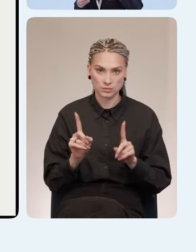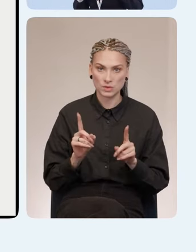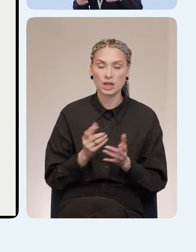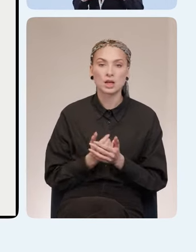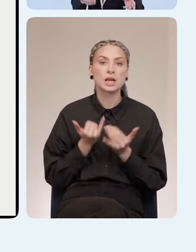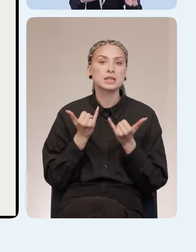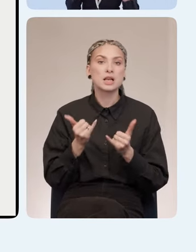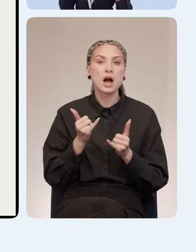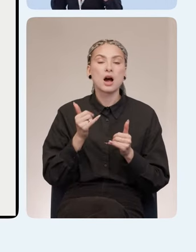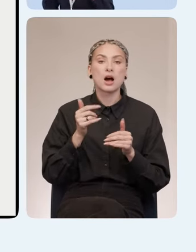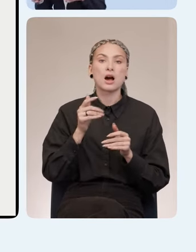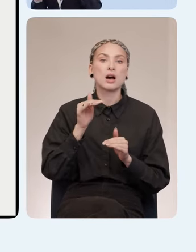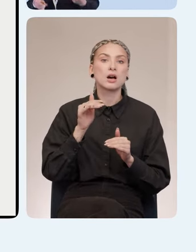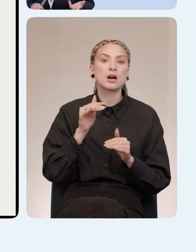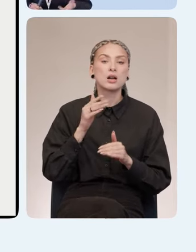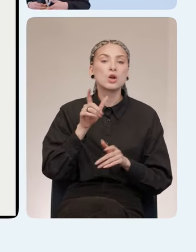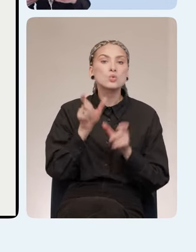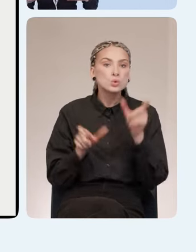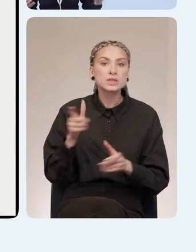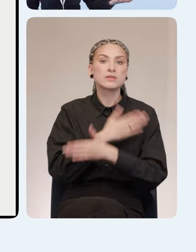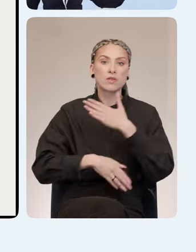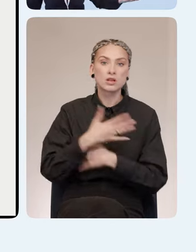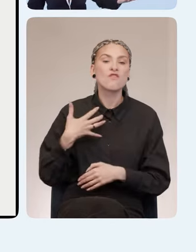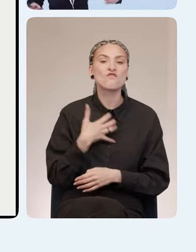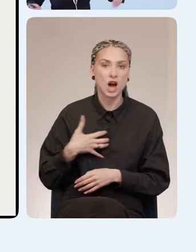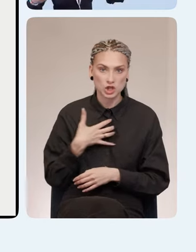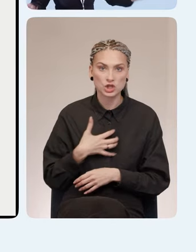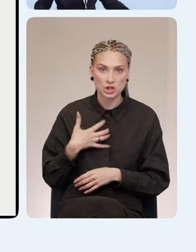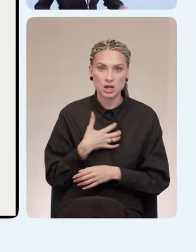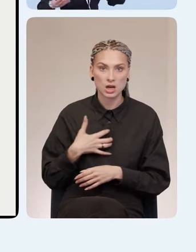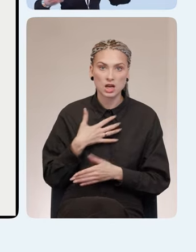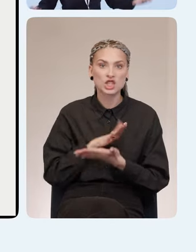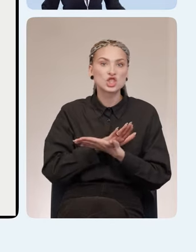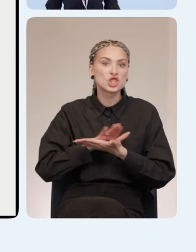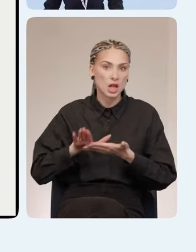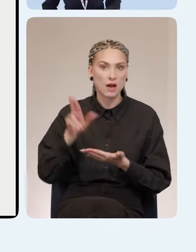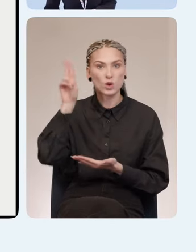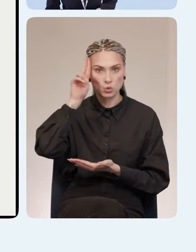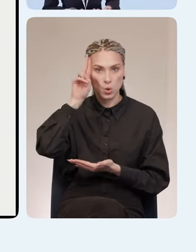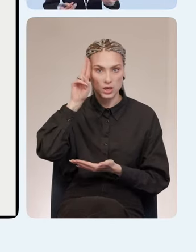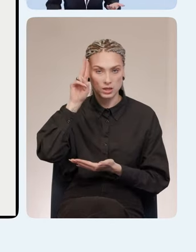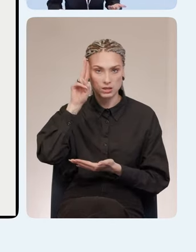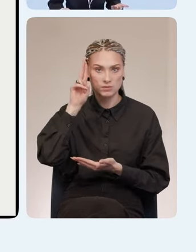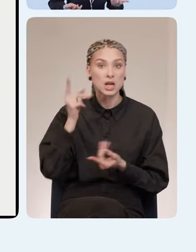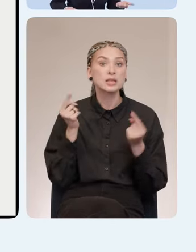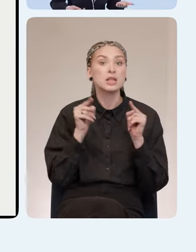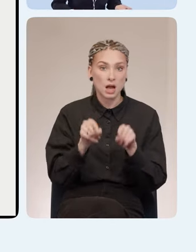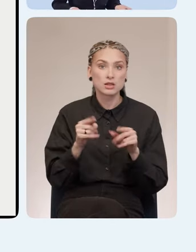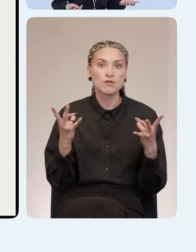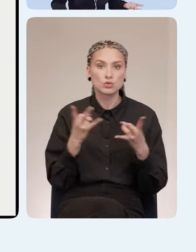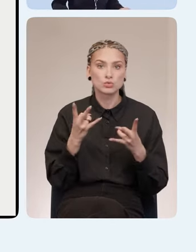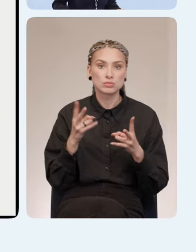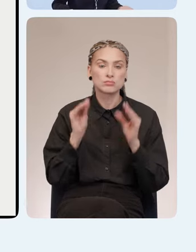Для гостей с инвалидностью особенно важна, ну, простите, пожалуйста, за подробности, но чистота в туалетах. И для этого нужно